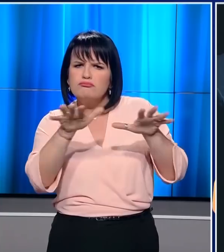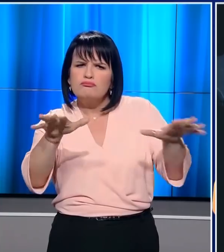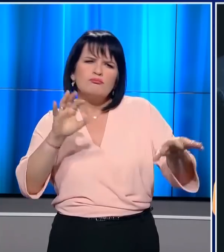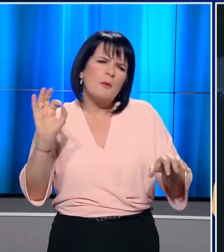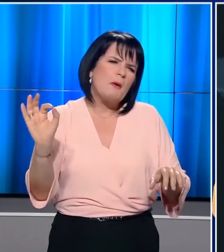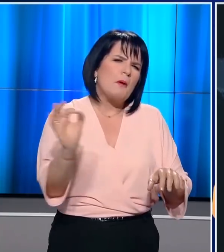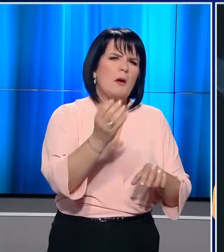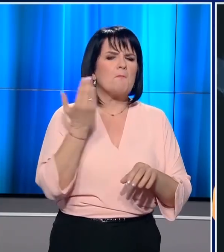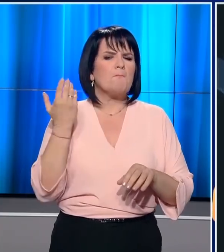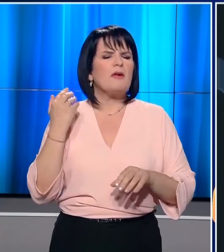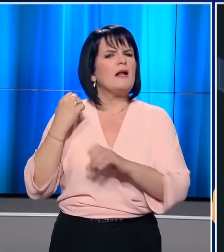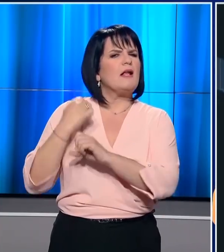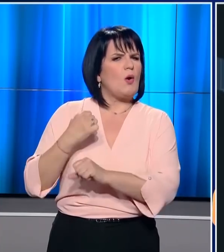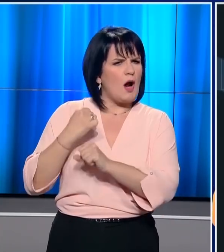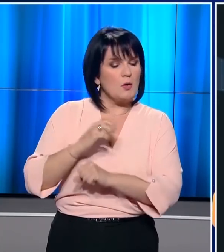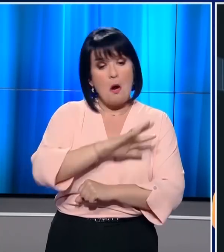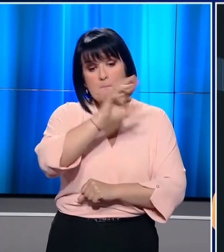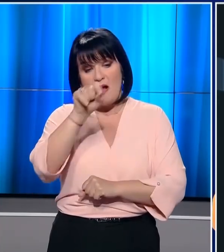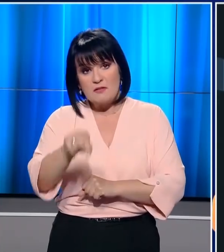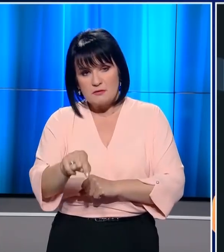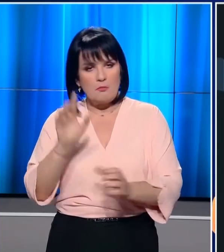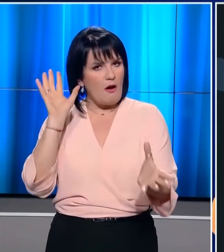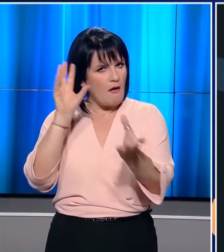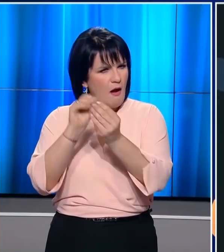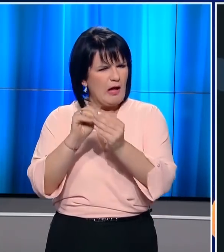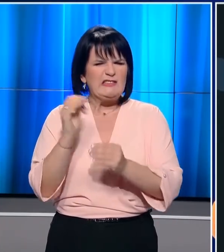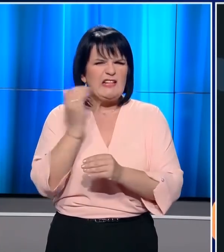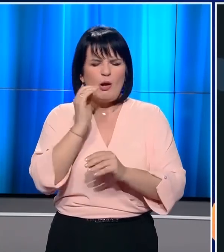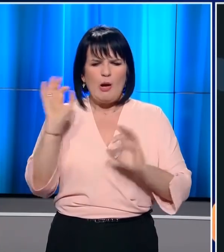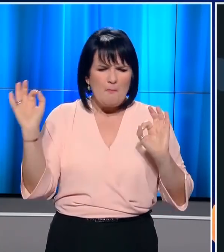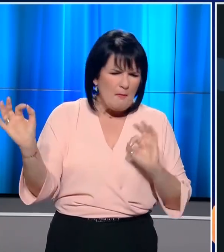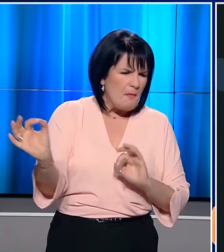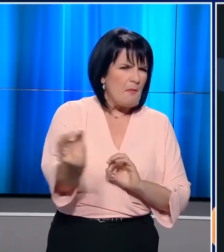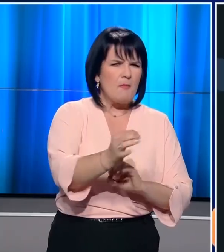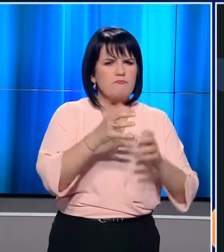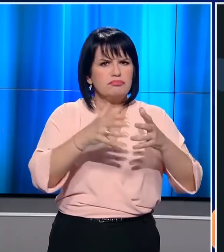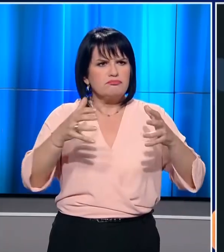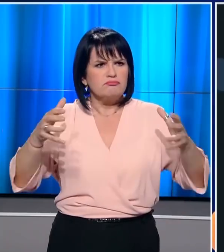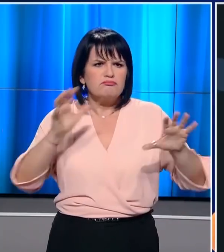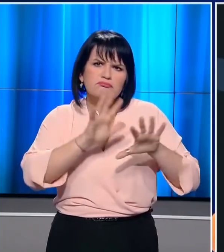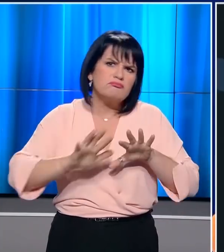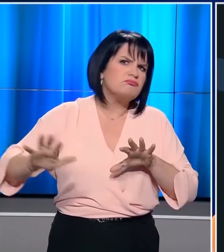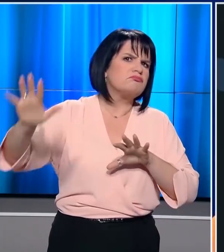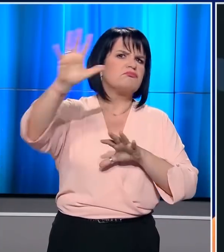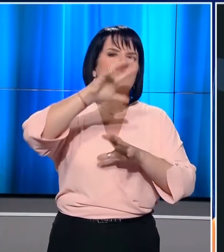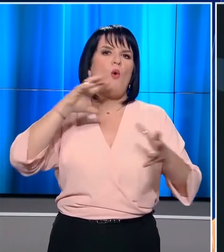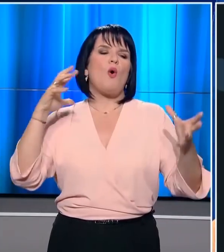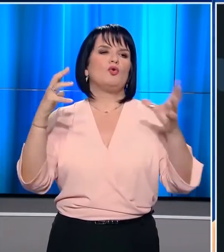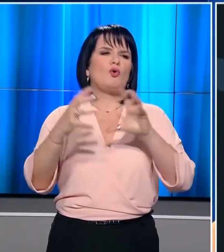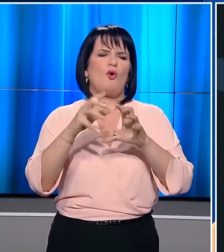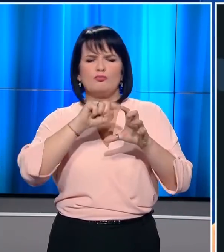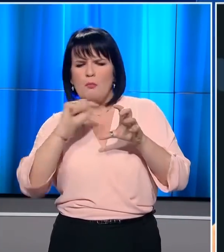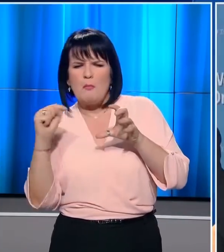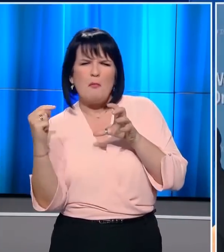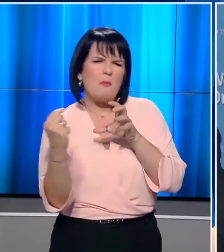τις αρχές του περασμένου Ιανουαρίου μέχρι και σήμερα. Η ταχύτητα με την οποία ο ιός πέρασε σε ολόκληρο τον πλανήτη είναι